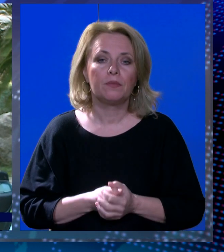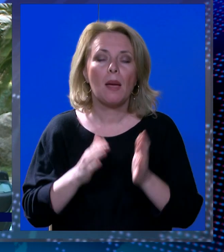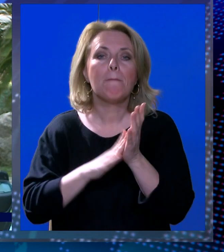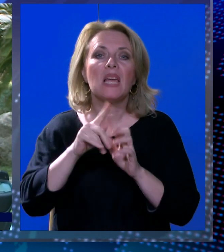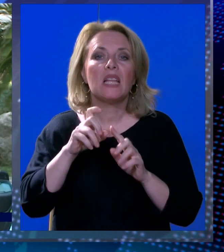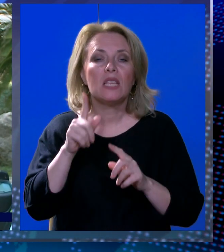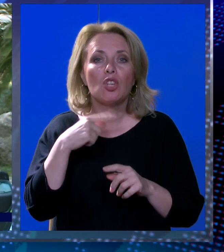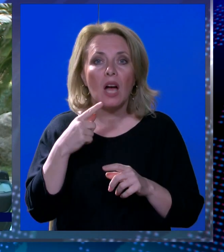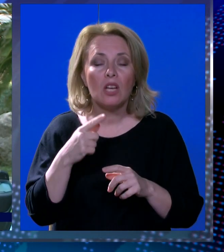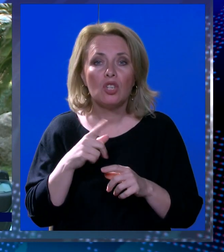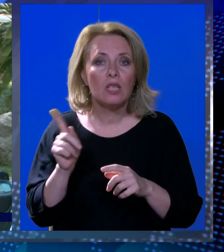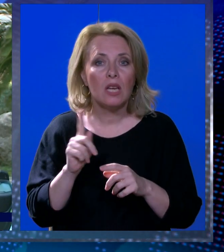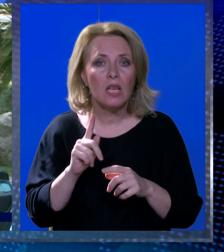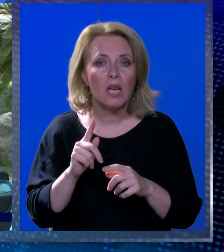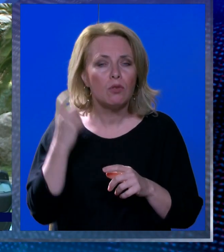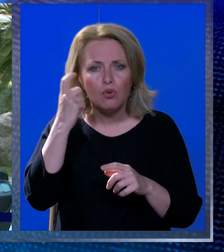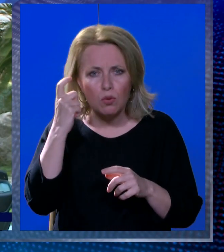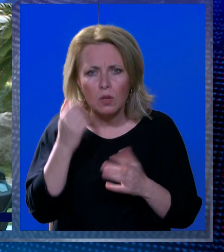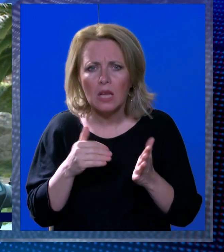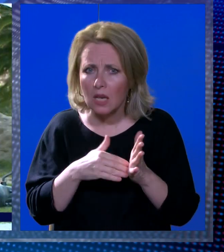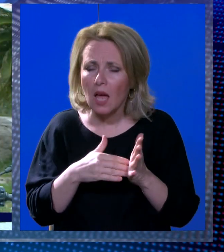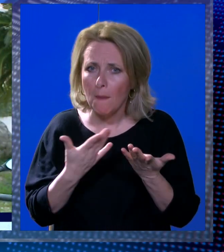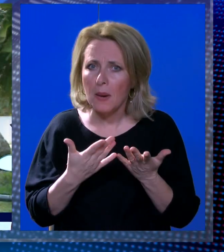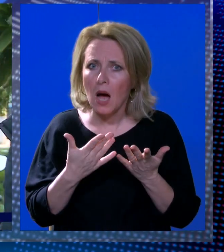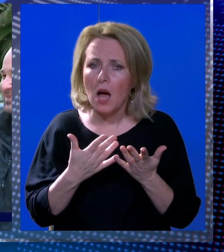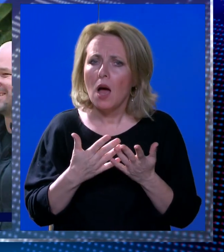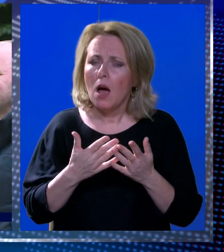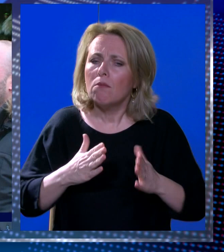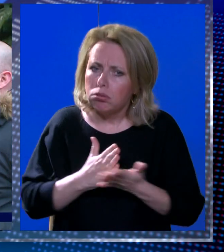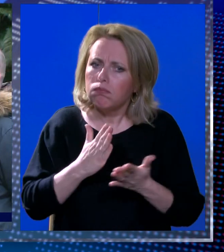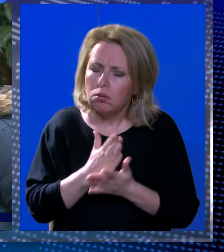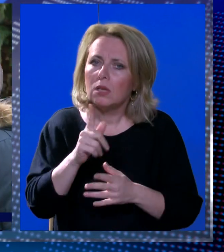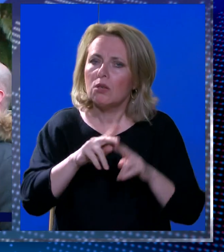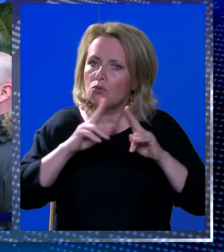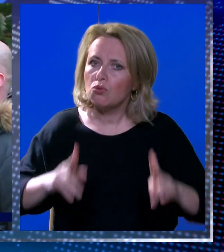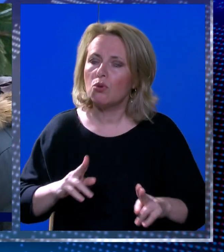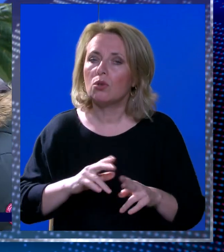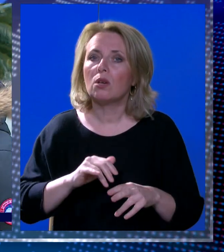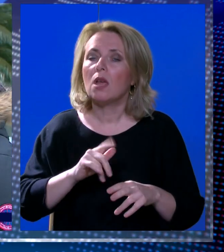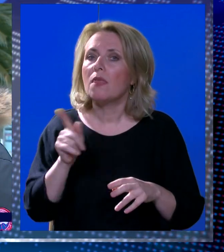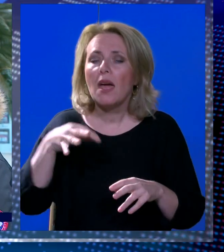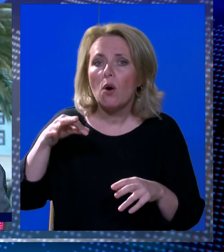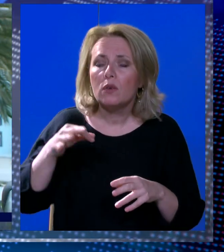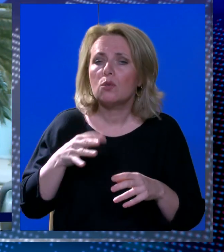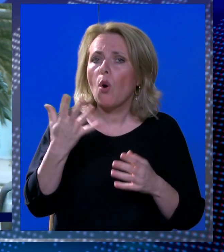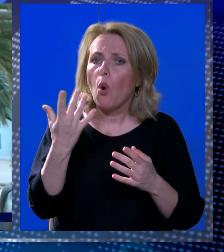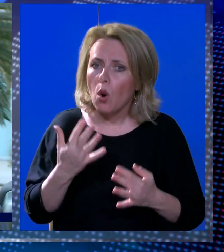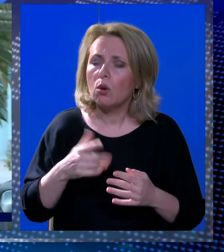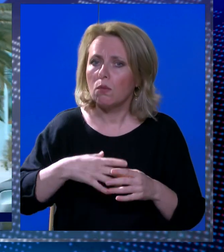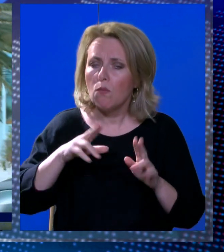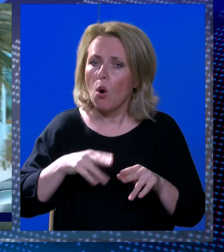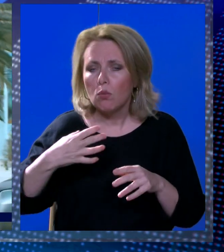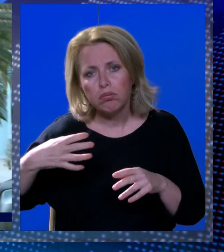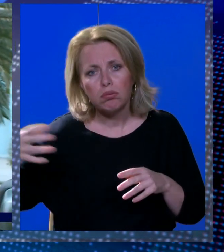Miletic kaže kako niti trenutka nije dvojio trebali inzisirati na brojnim sudskim postupcima, bez obzira na to koliko bi to moglo